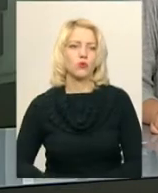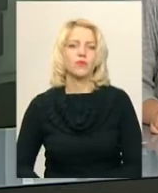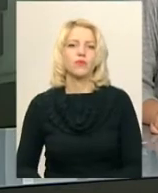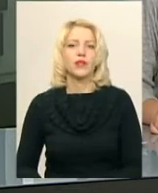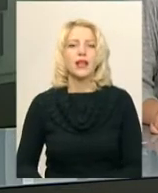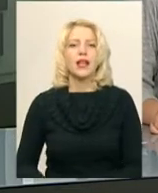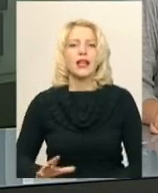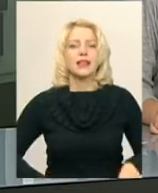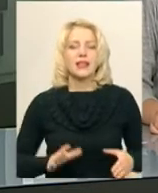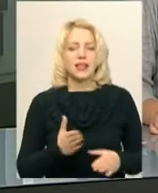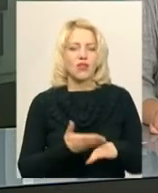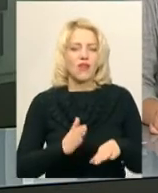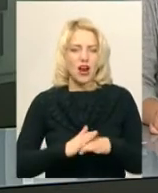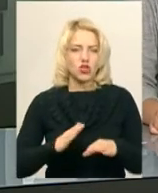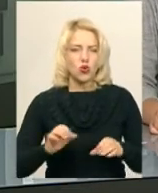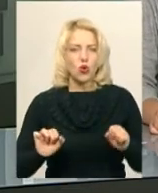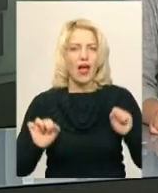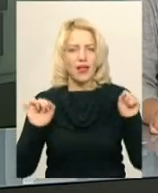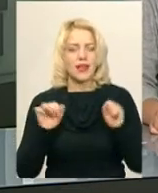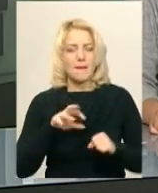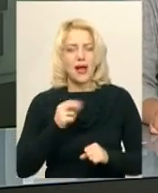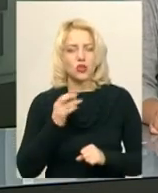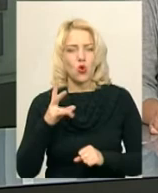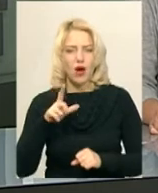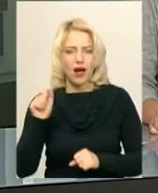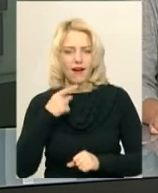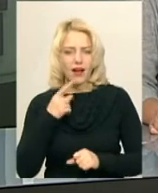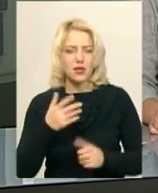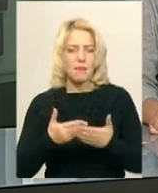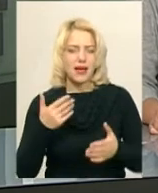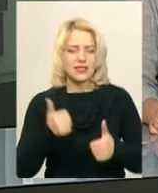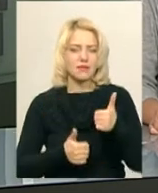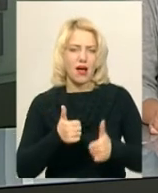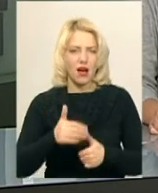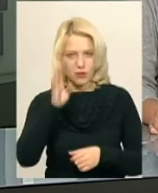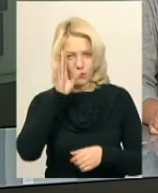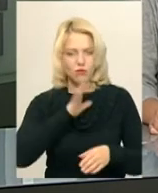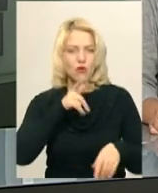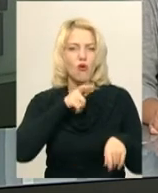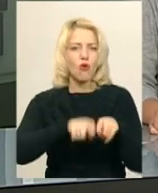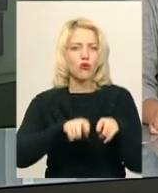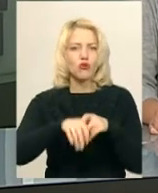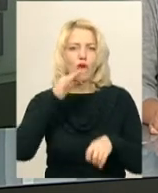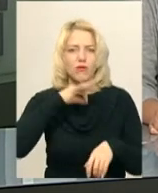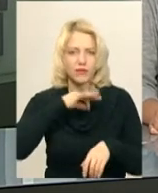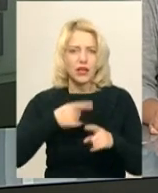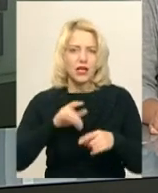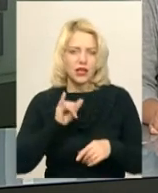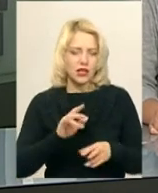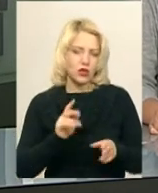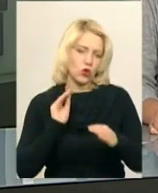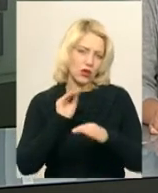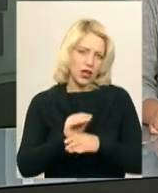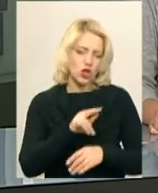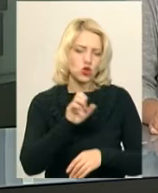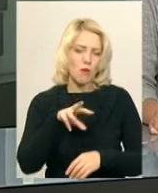Тренер з важкої атлетики Михайло Мацюха каже, перед змаганням спортсмен вісім разів проходив допінг-контроль. Та додає, спільно з Дмитром Чумаком